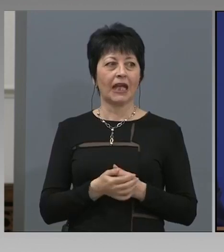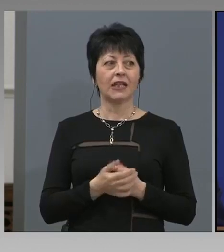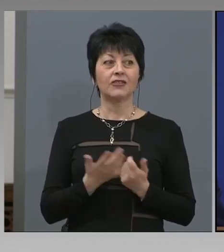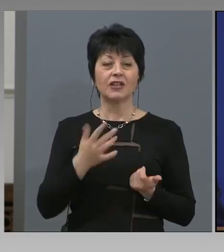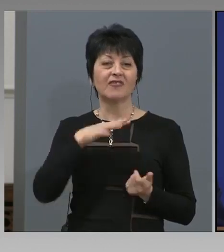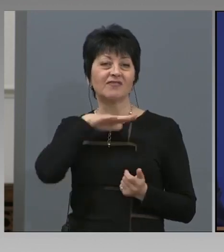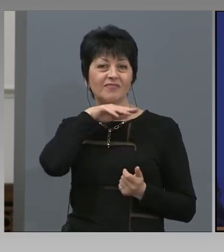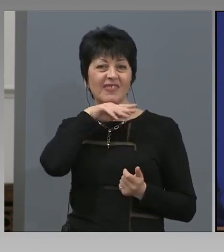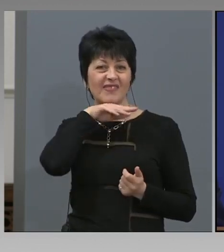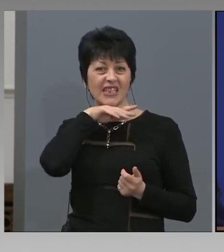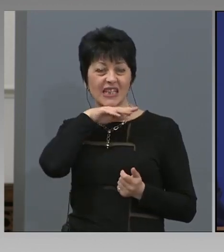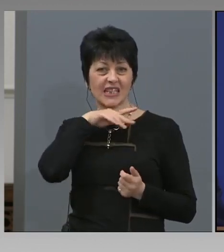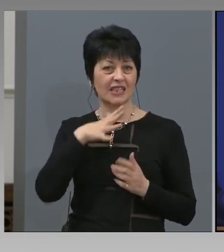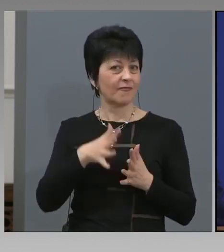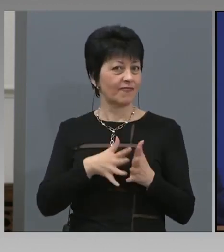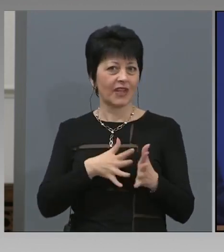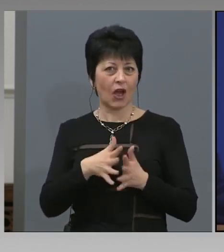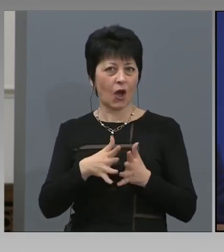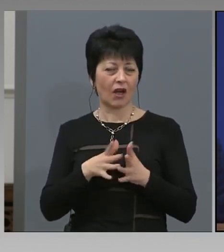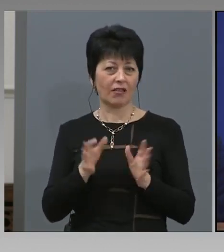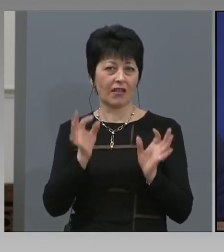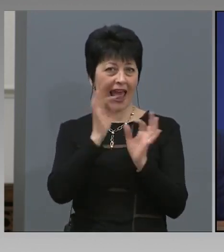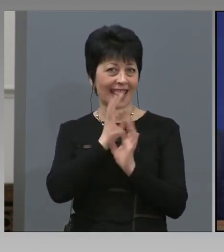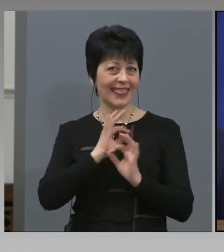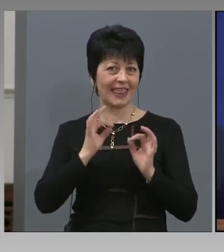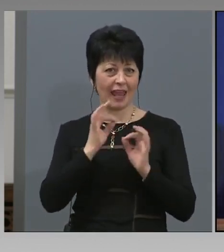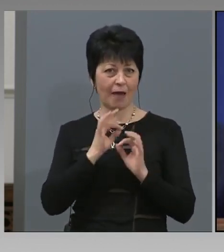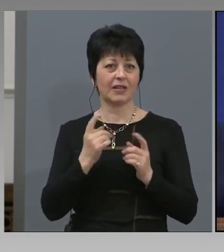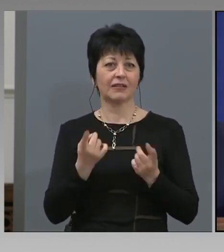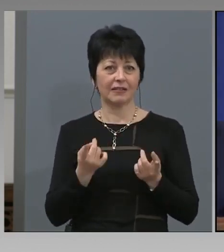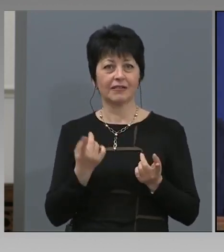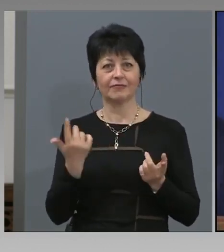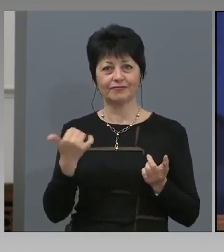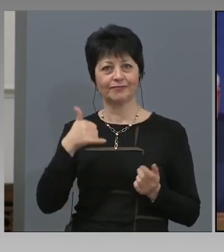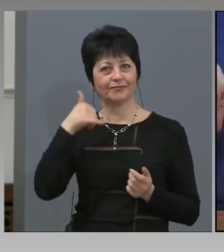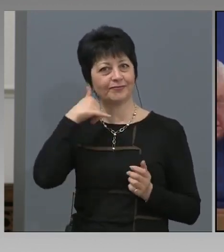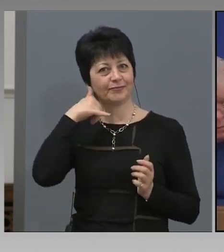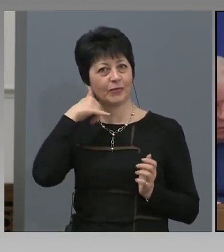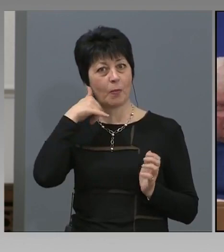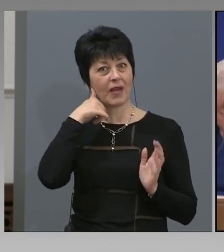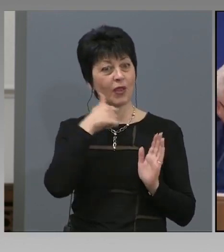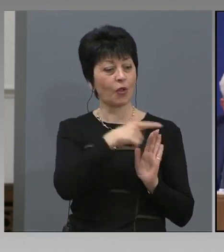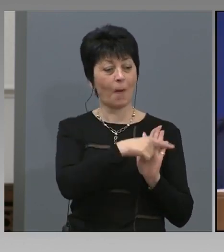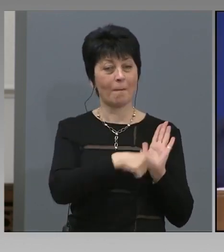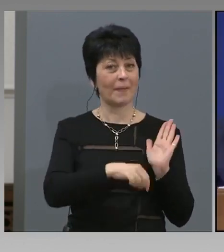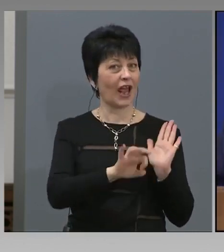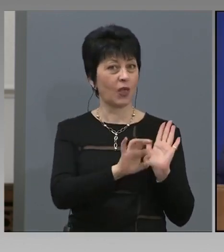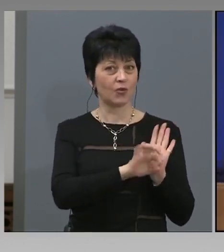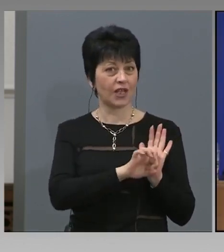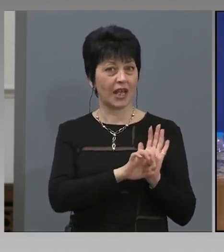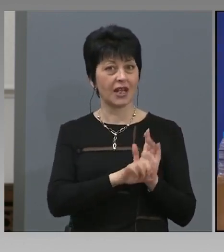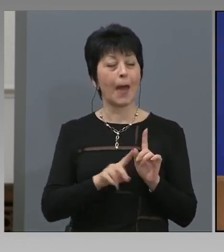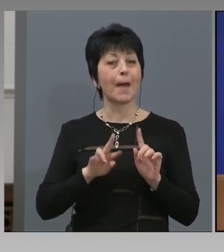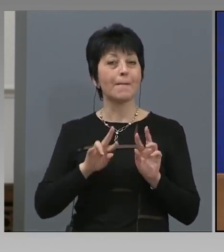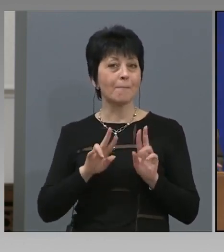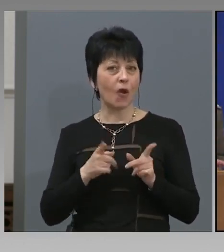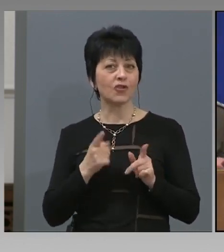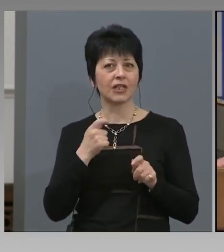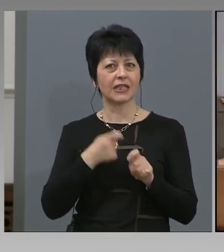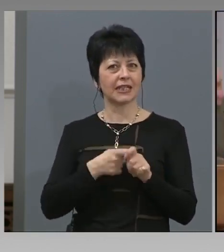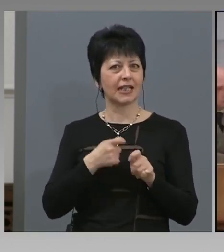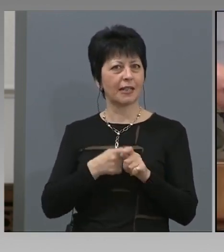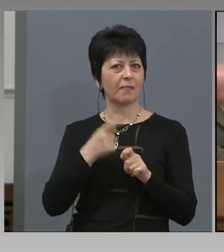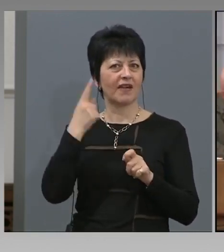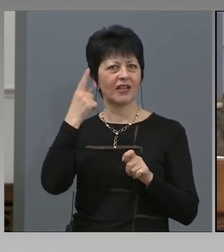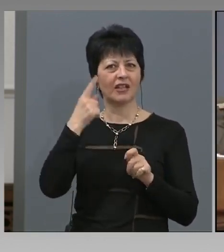покрия. Много възрастни хора нямат и не работят с мобилно приложение. Може ли няколко профила да бъдат направени от